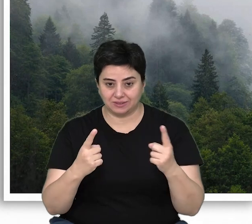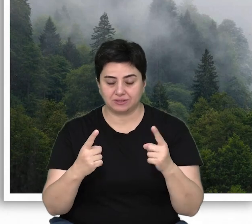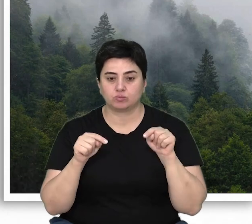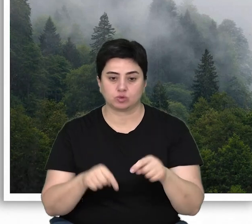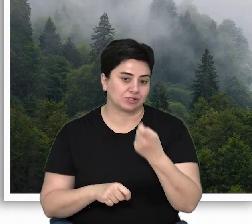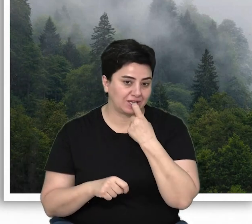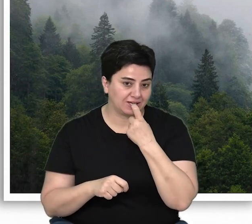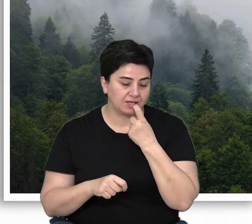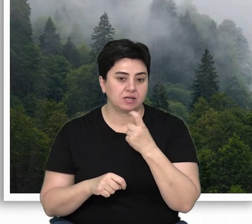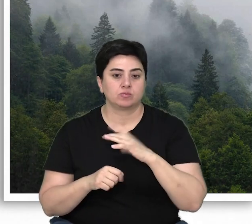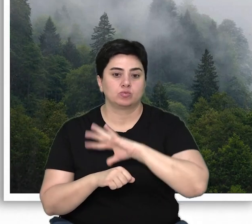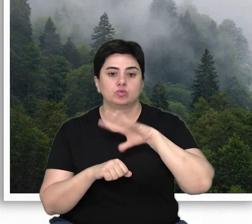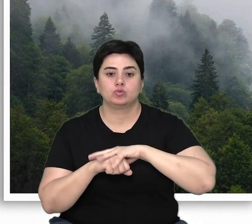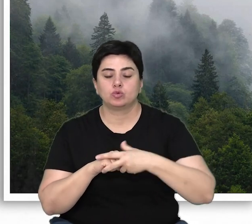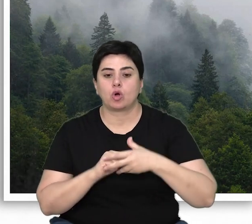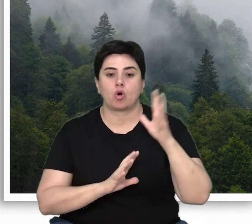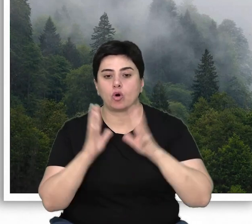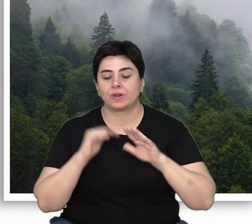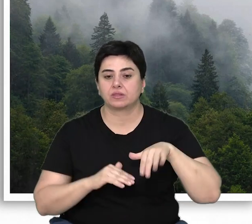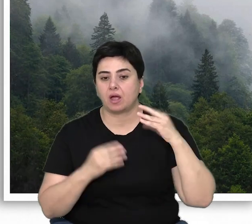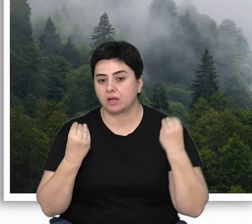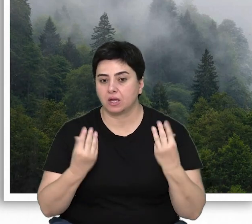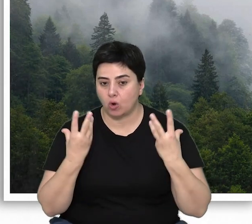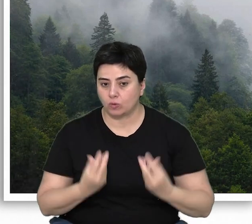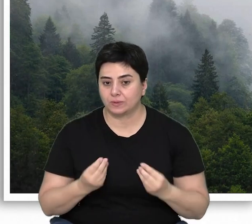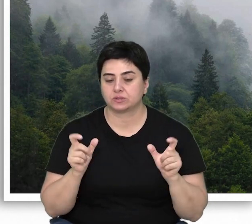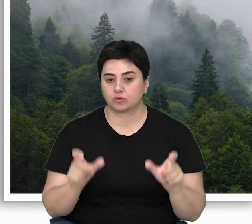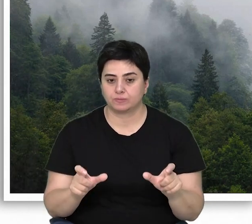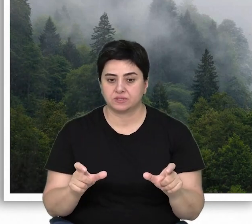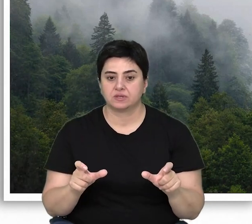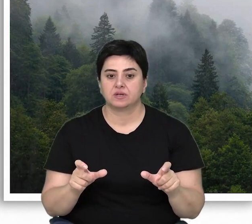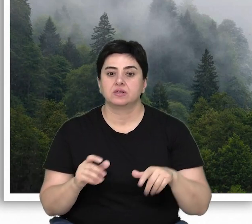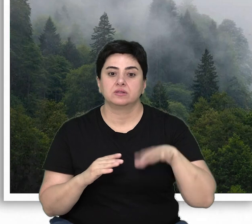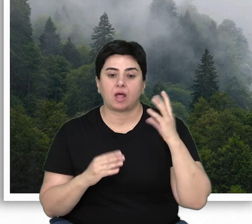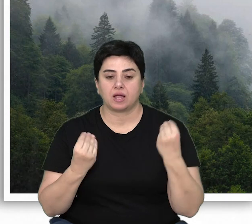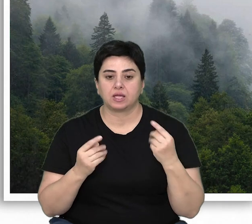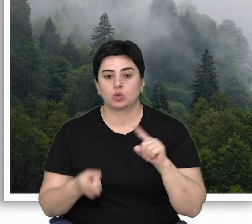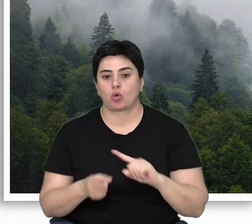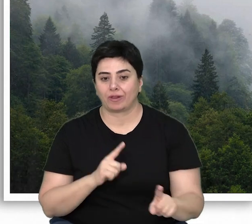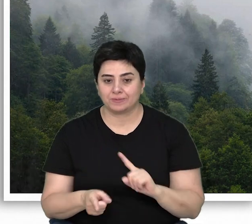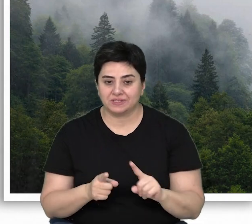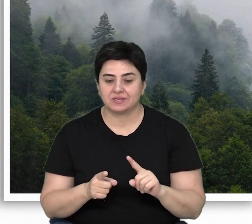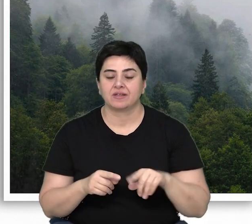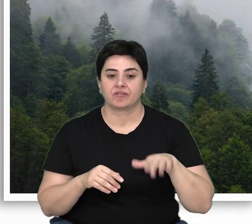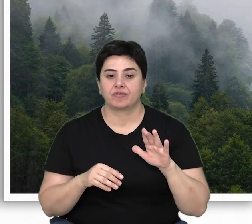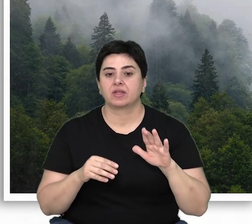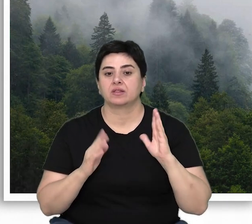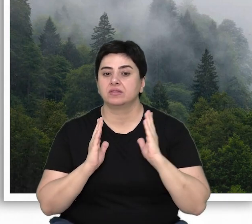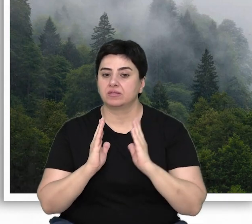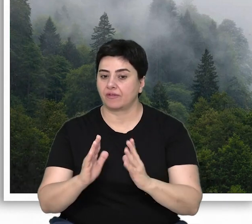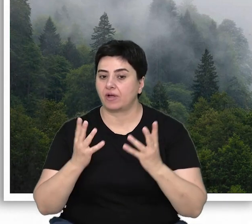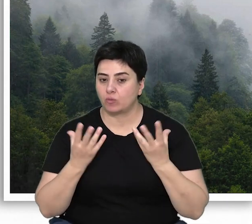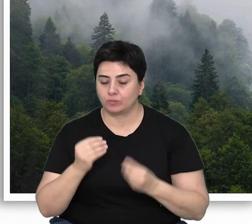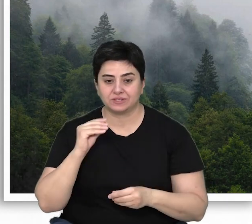benimsendiği bu yılda bütün dünyada ormanların daha etkili bir şekilde korunması, daha iyi yönetilmesi ve